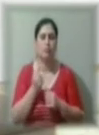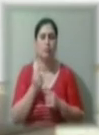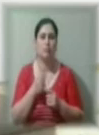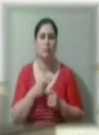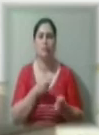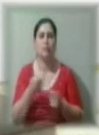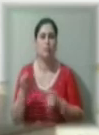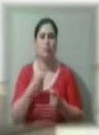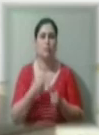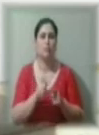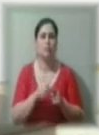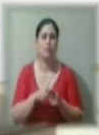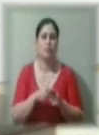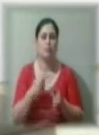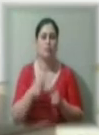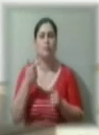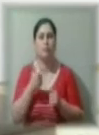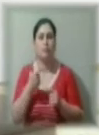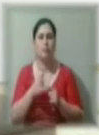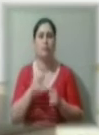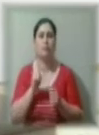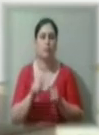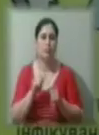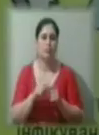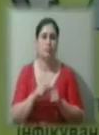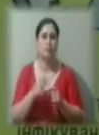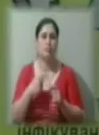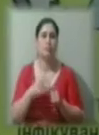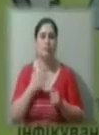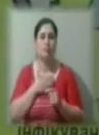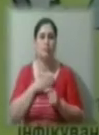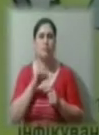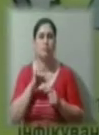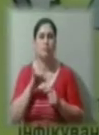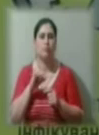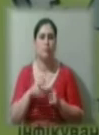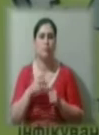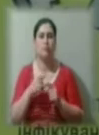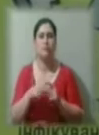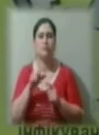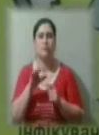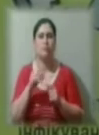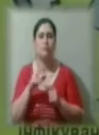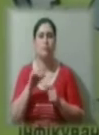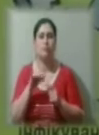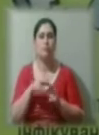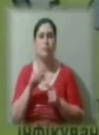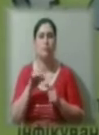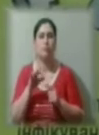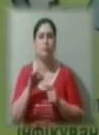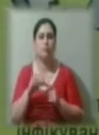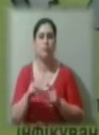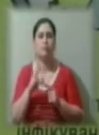питання і громадян, і контролю, і нашого моніторингу. Засоби профілактики коронавірусу не дуже